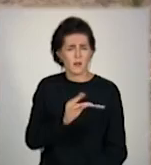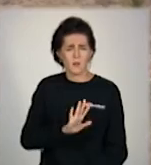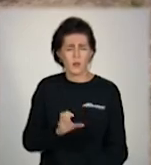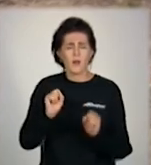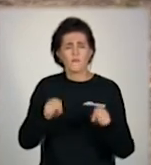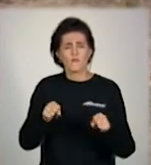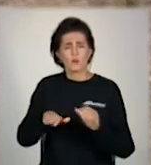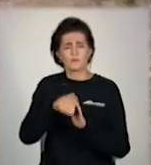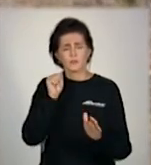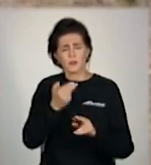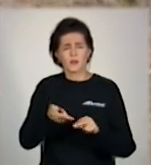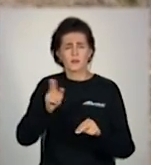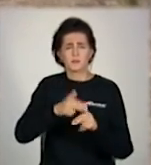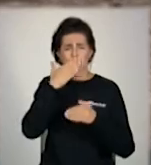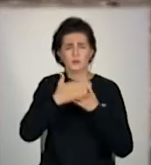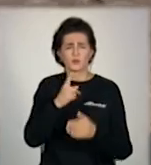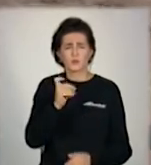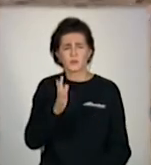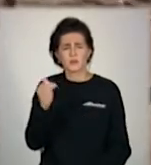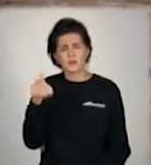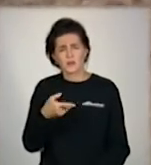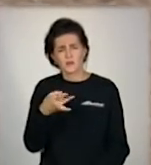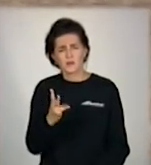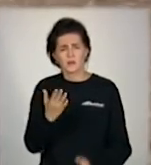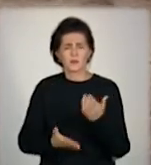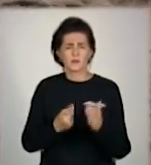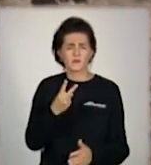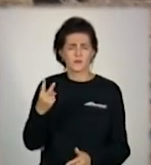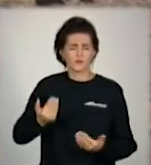депозит у понад 150 тисяч гривень або два і більше жител.